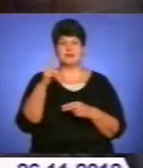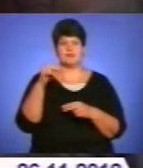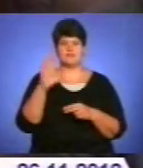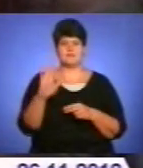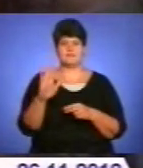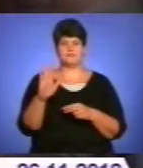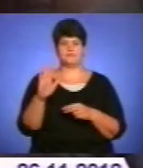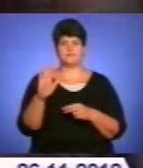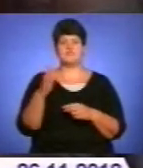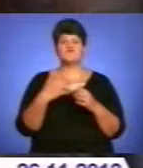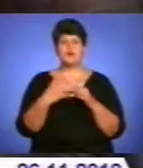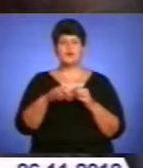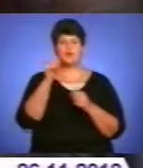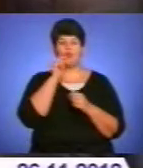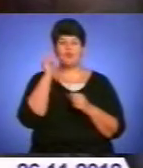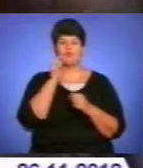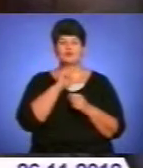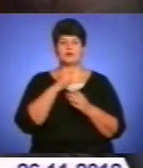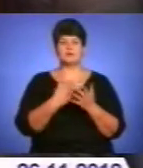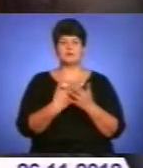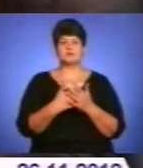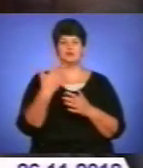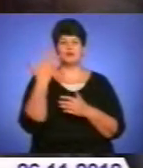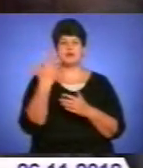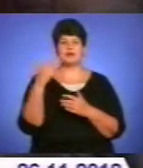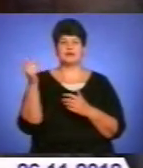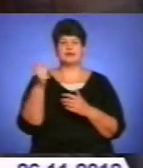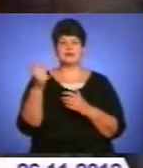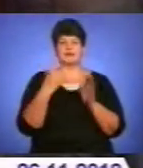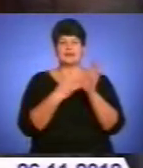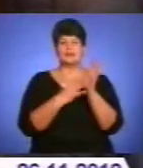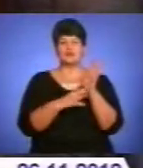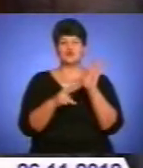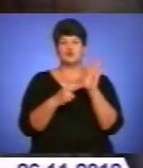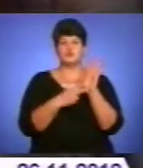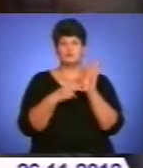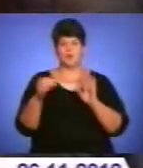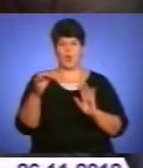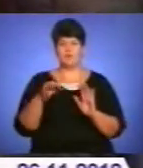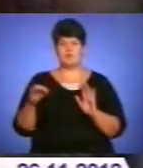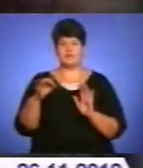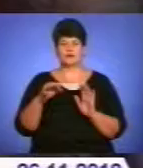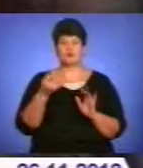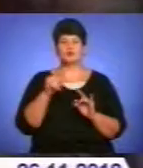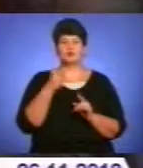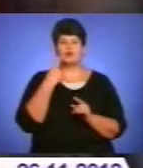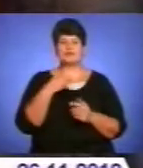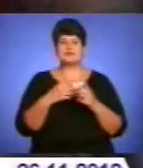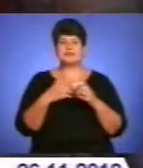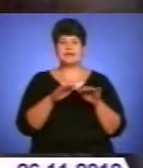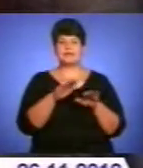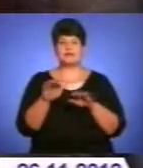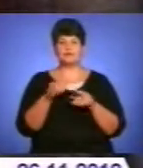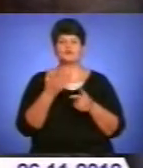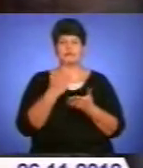В середньому по Україні середньо собівартість становить приблизно 5 гривень десь 97 копійок. Чому я називаю це середній рівень? Тому що